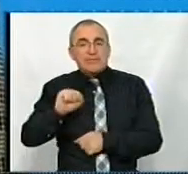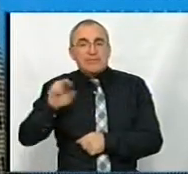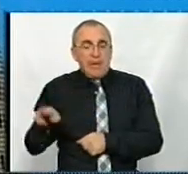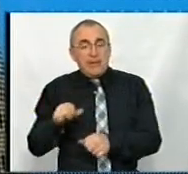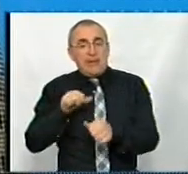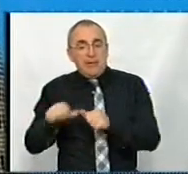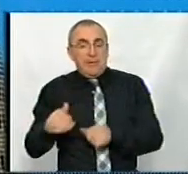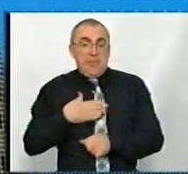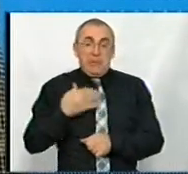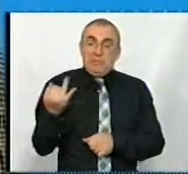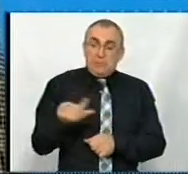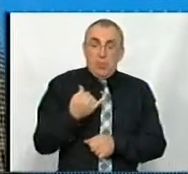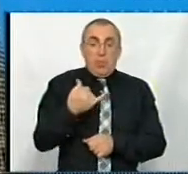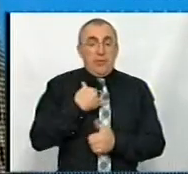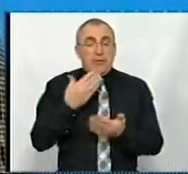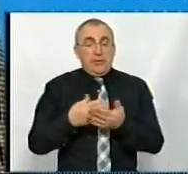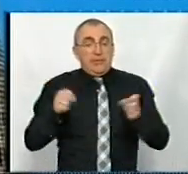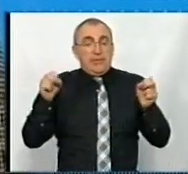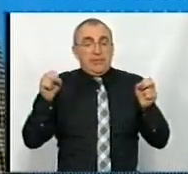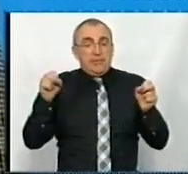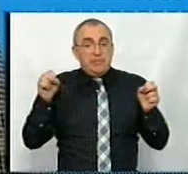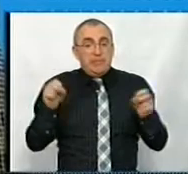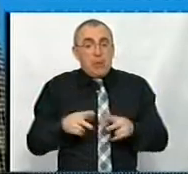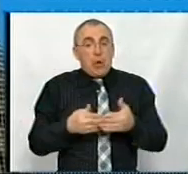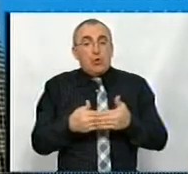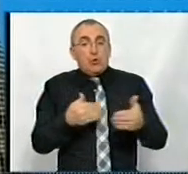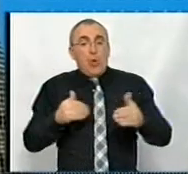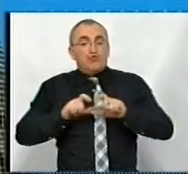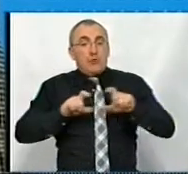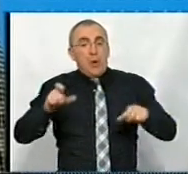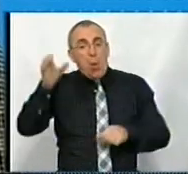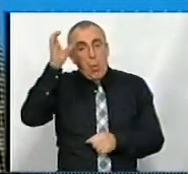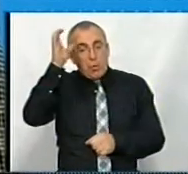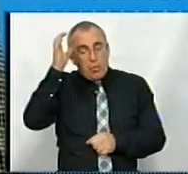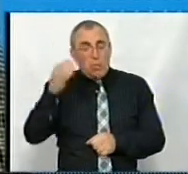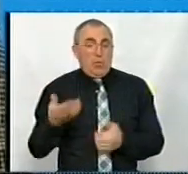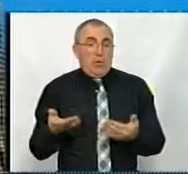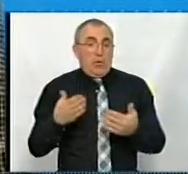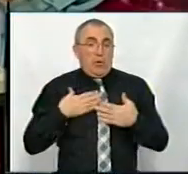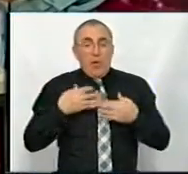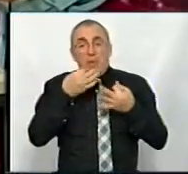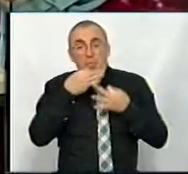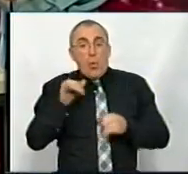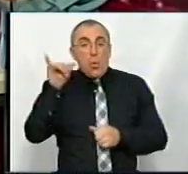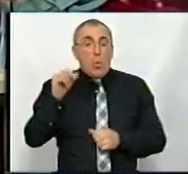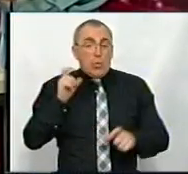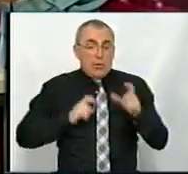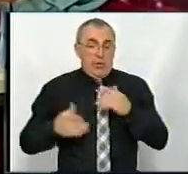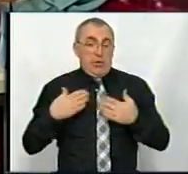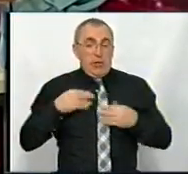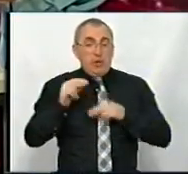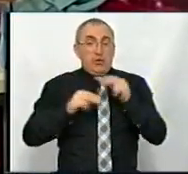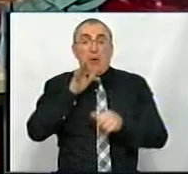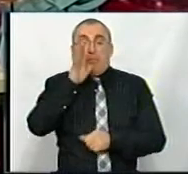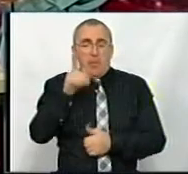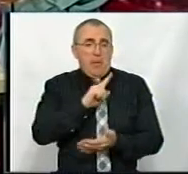Крім того, нам це цікаво, тому що у нас є спеціальність дошкільного освіта. Тобто нашу будь-які університети, зокрема наш, через 5